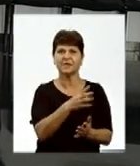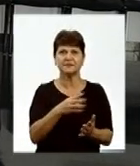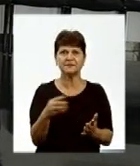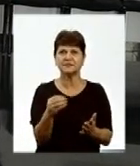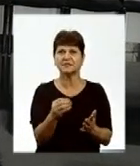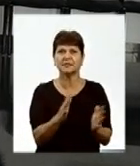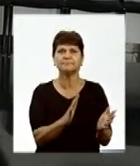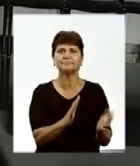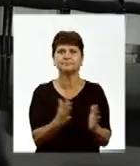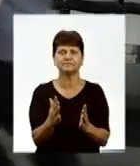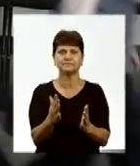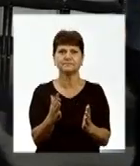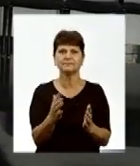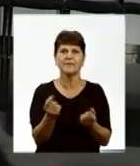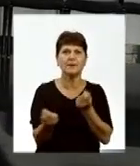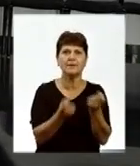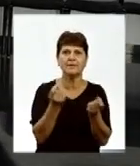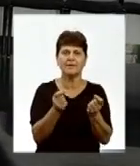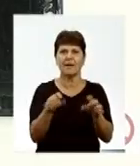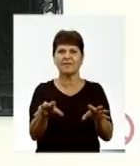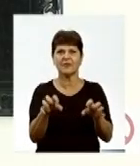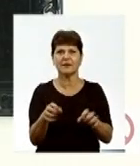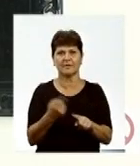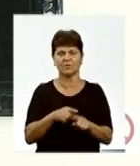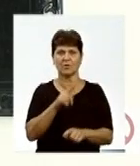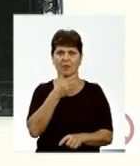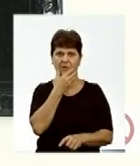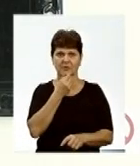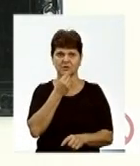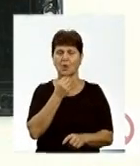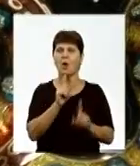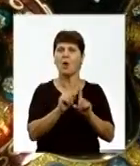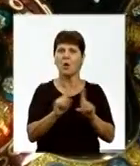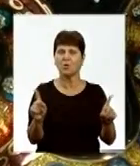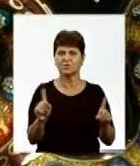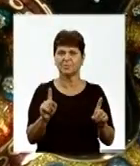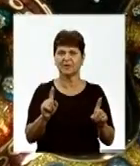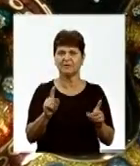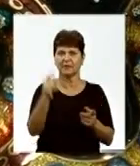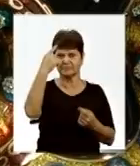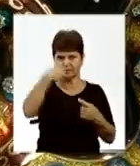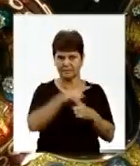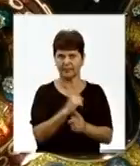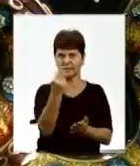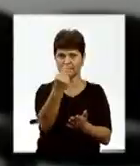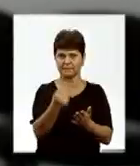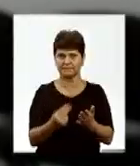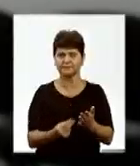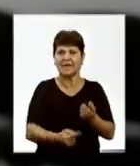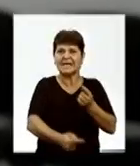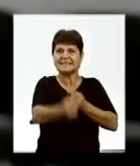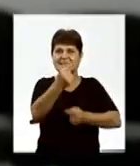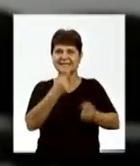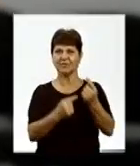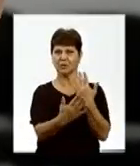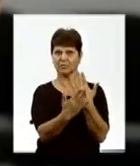моменти характеру цих тварин, оту красу. Особливість техніки розпису на склі полягає в нанесеній фарби зі зворотнього боку